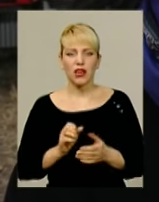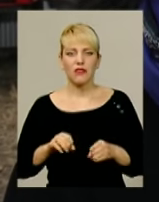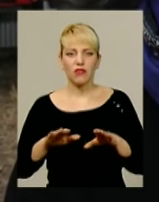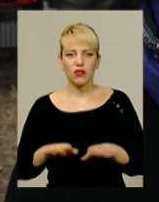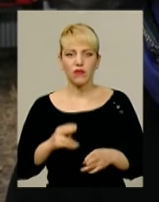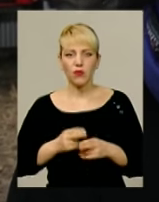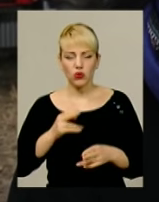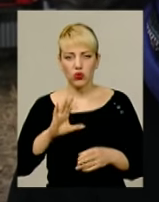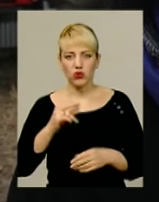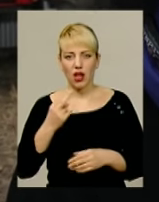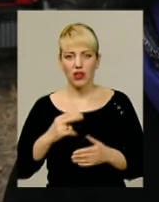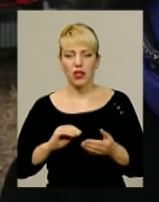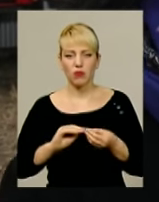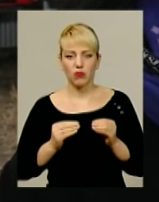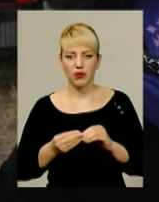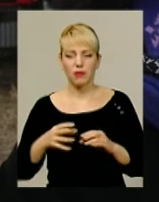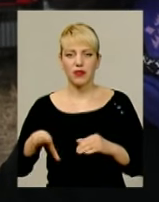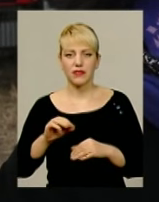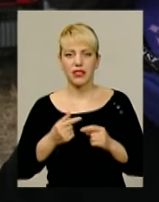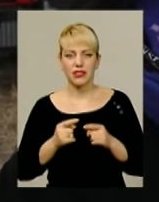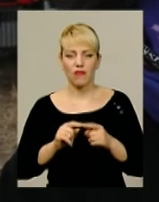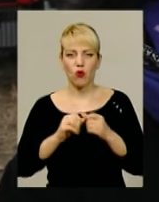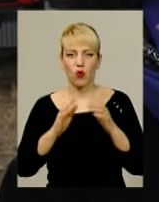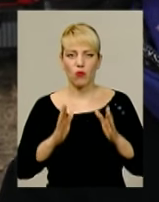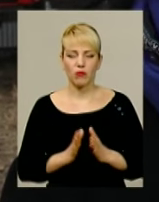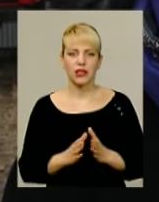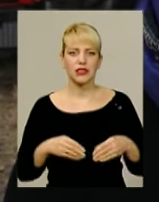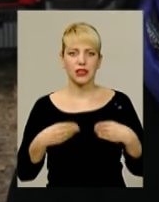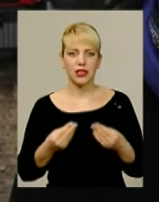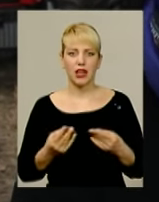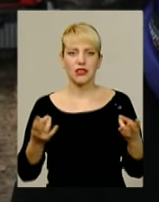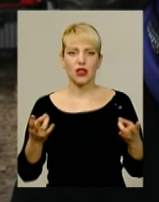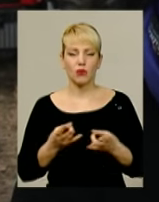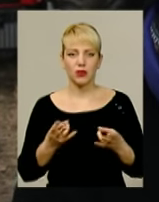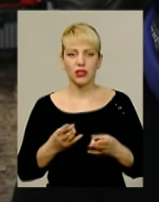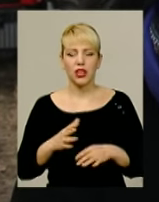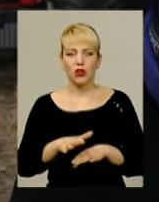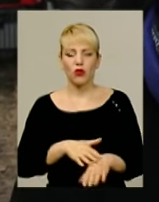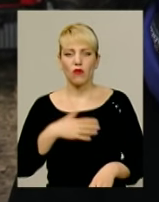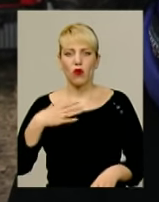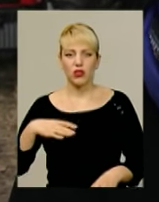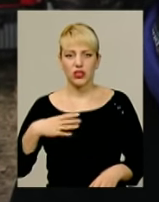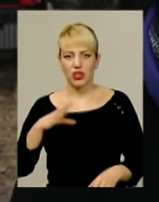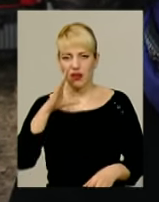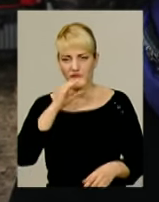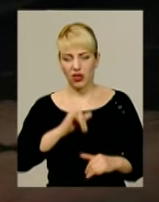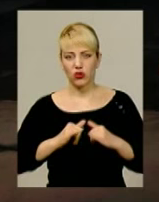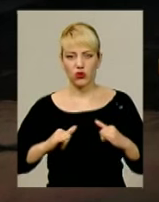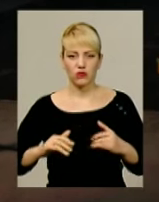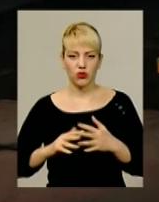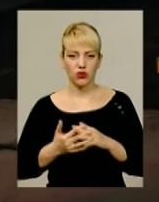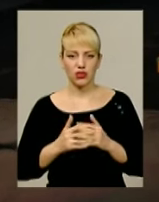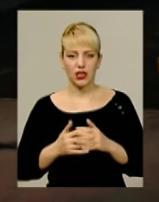комплексі дасть, щиро в це віримо, отой такий необхідний і такий довгоочікуваний ефект розвитку села.